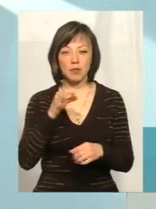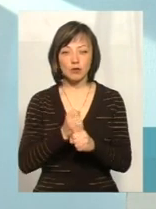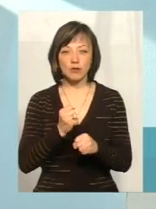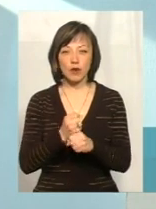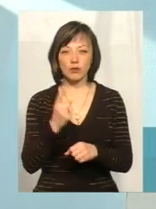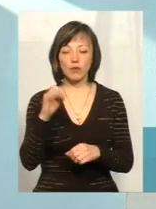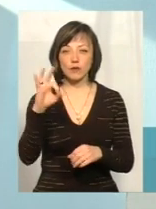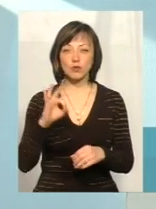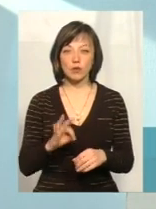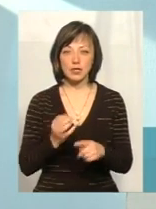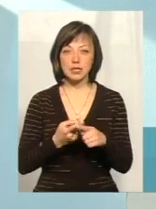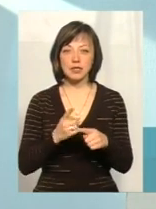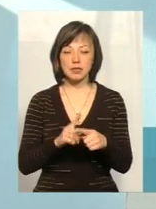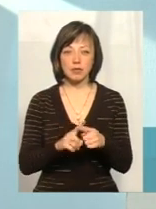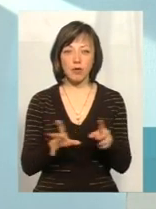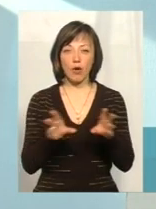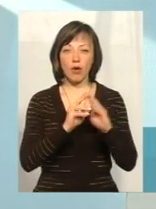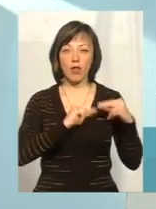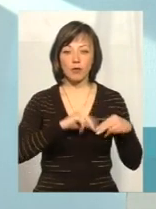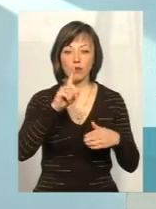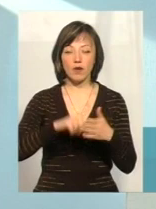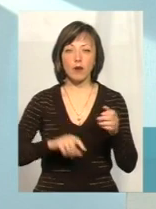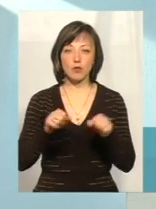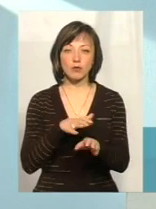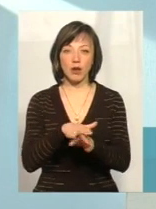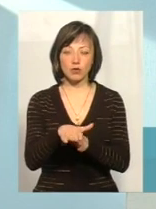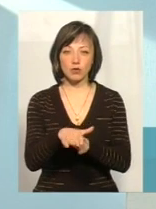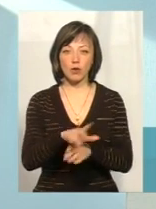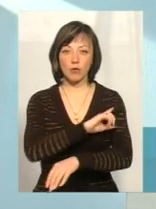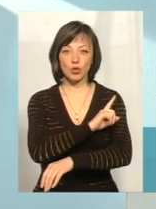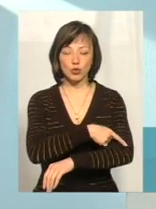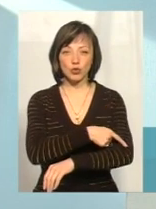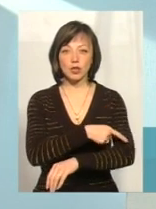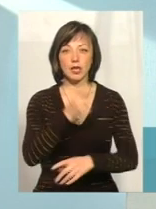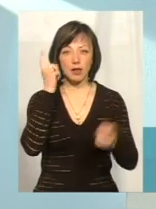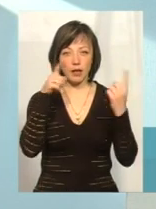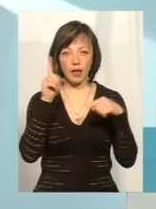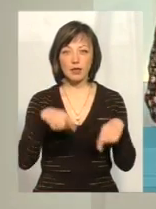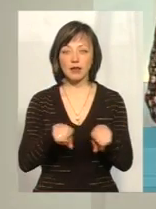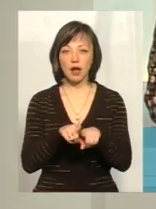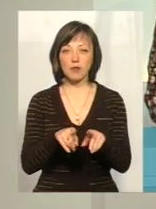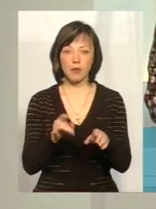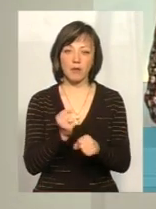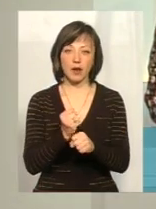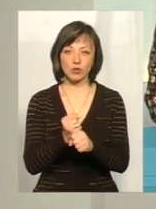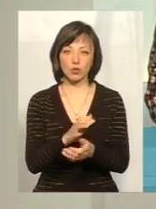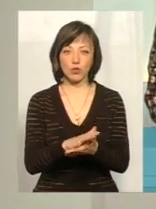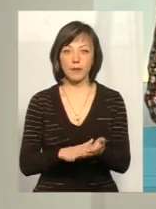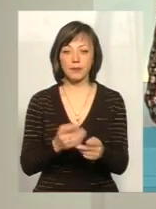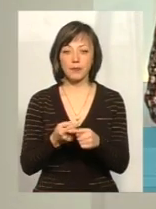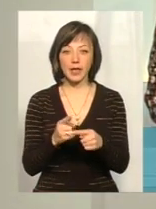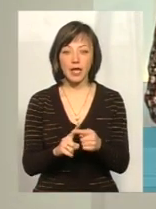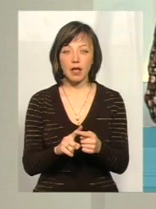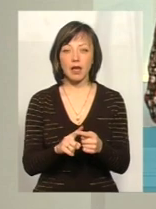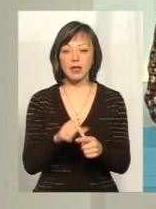стовідсотково з тими колегами, яким довіряємо, ми можемо реалізовувати потужні ідеї. І так ми, в принципі, і працюємо. Тому це